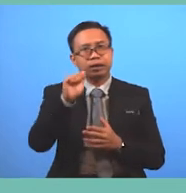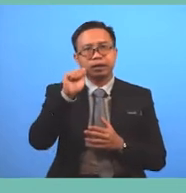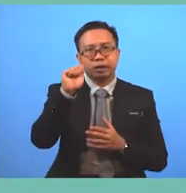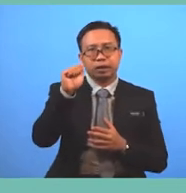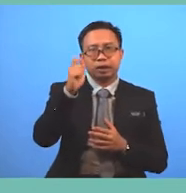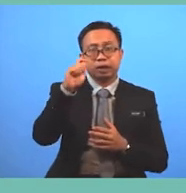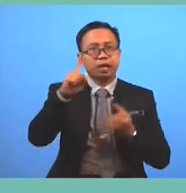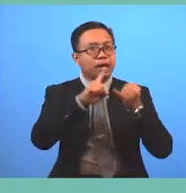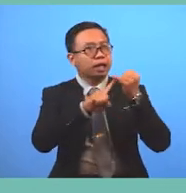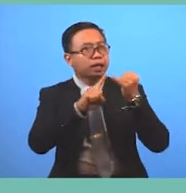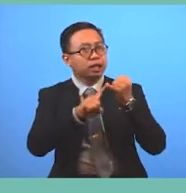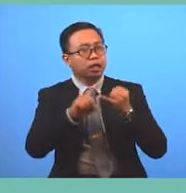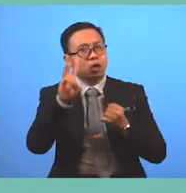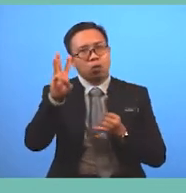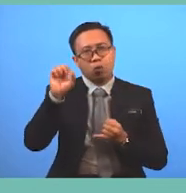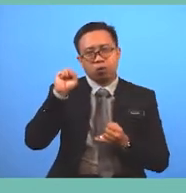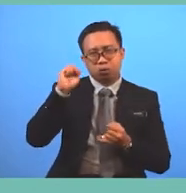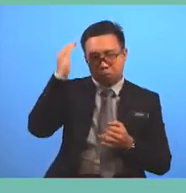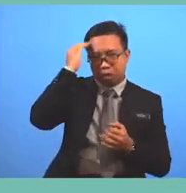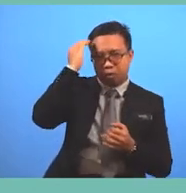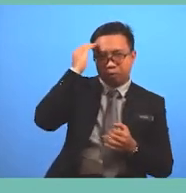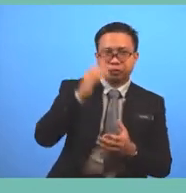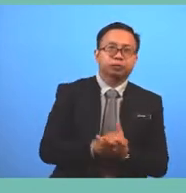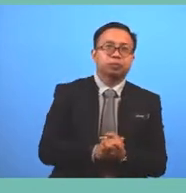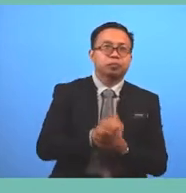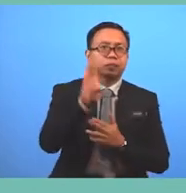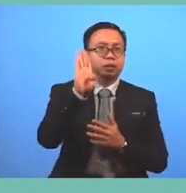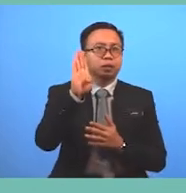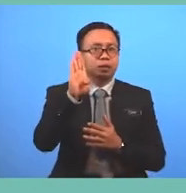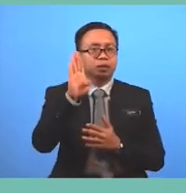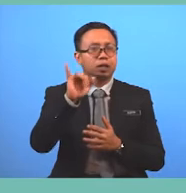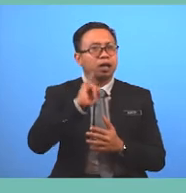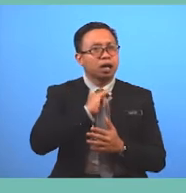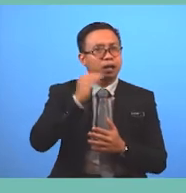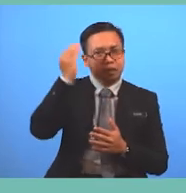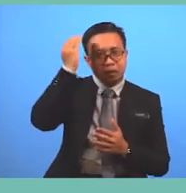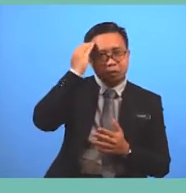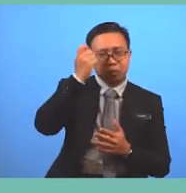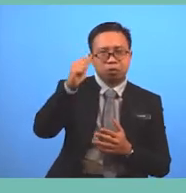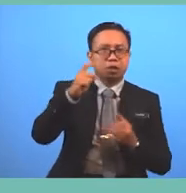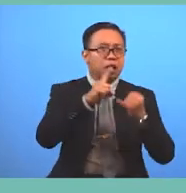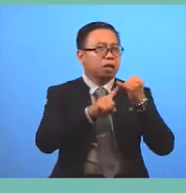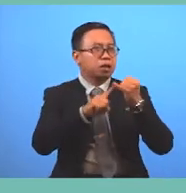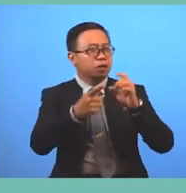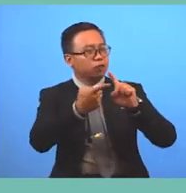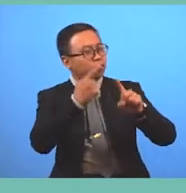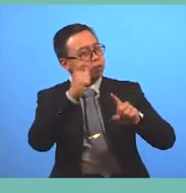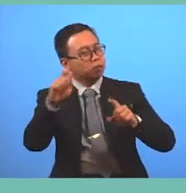The ending was predictable B. I knew the ending from the beginning